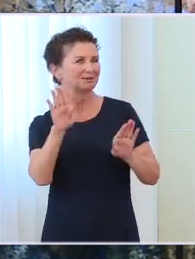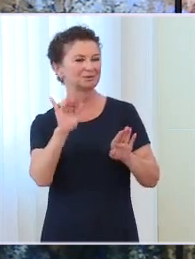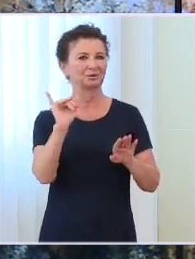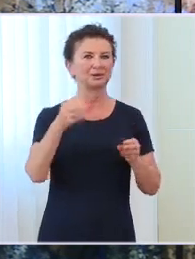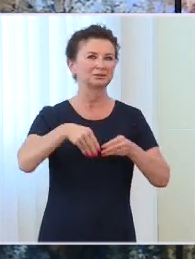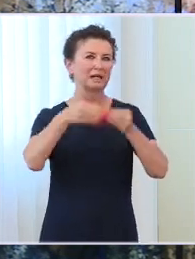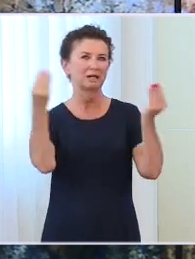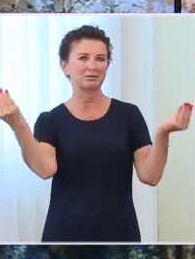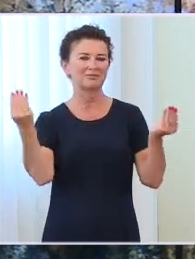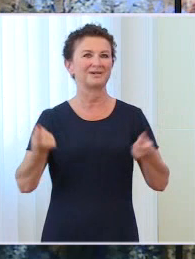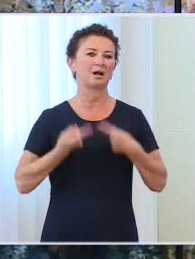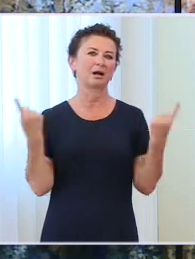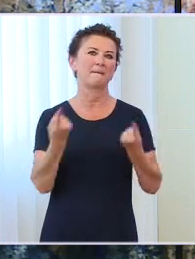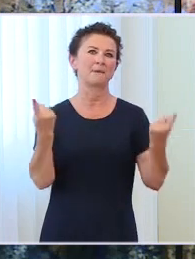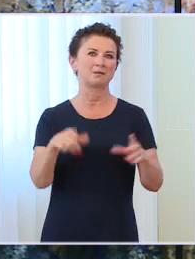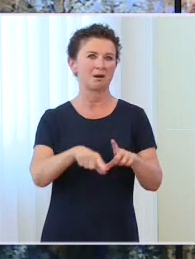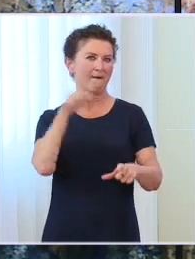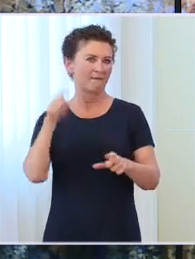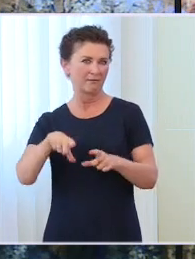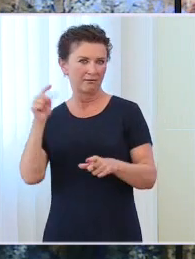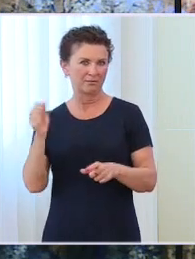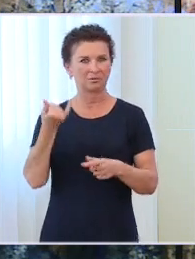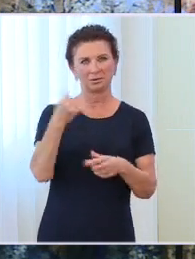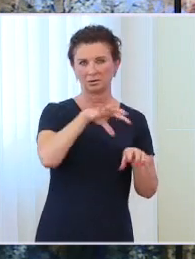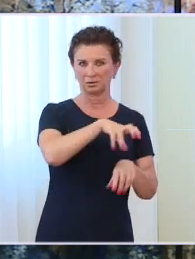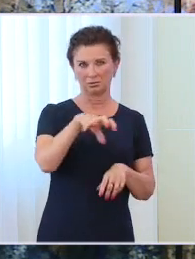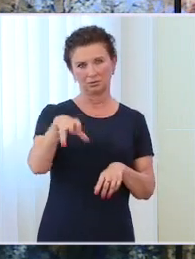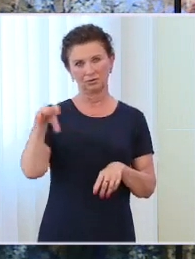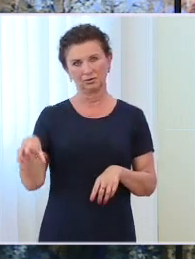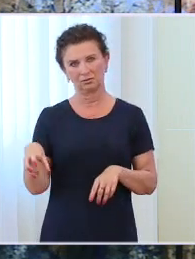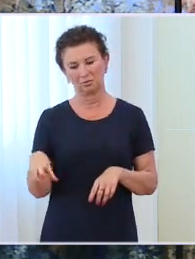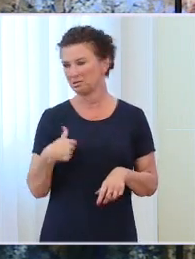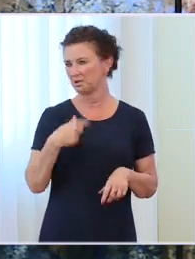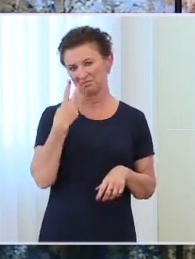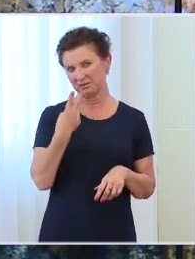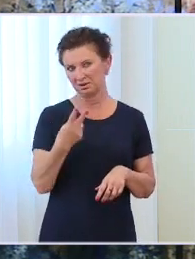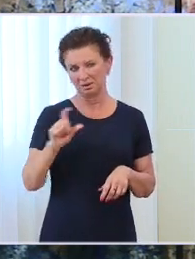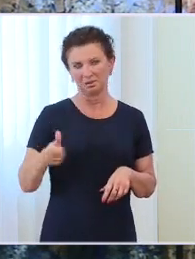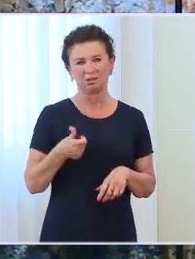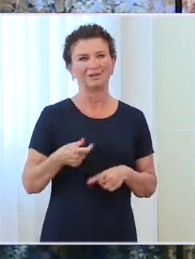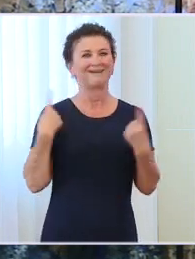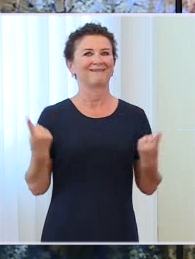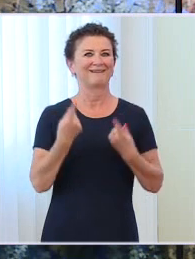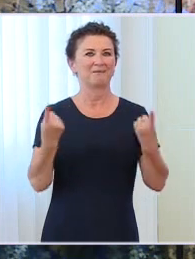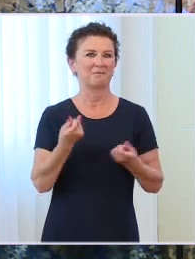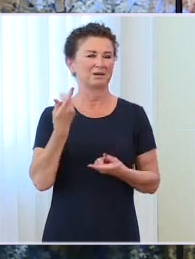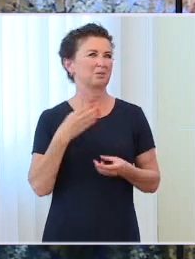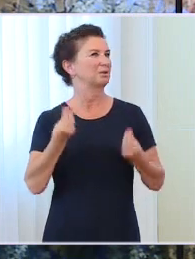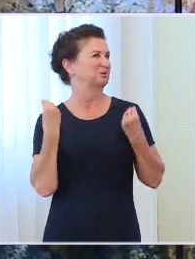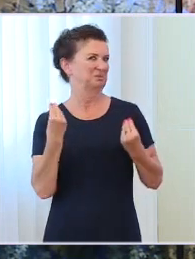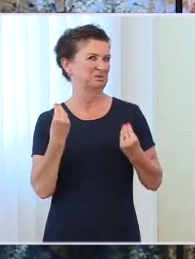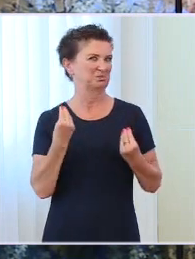miałam okazji obserwować, żeby ta kampania była jakaś wyjątkowo prężna albo umknęła mojej uwadze.